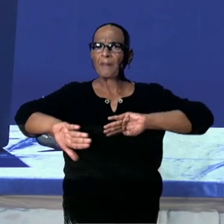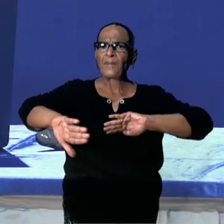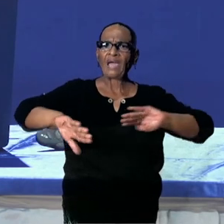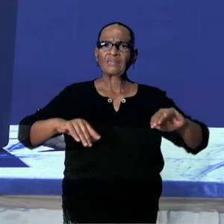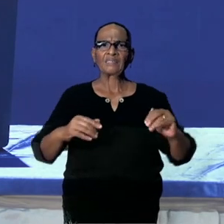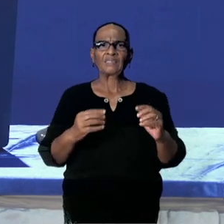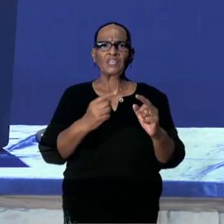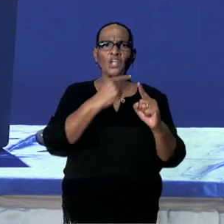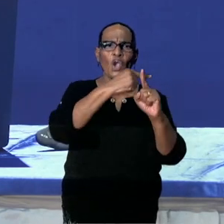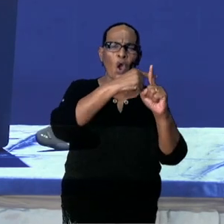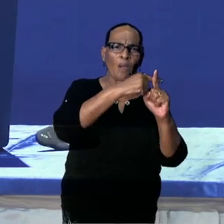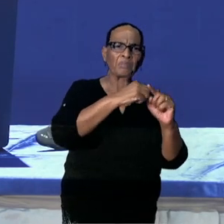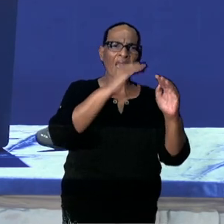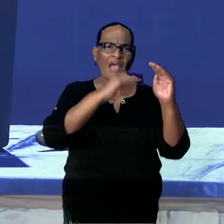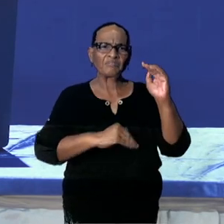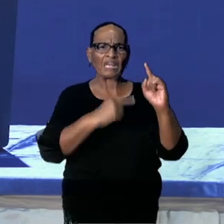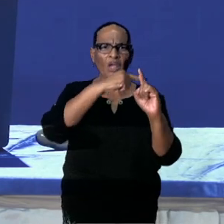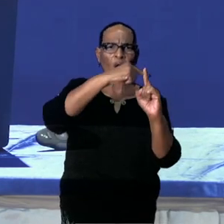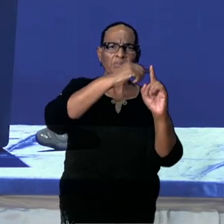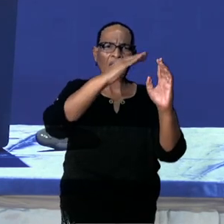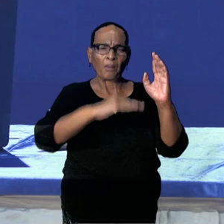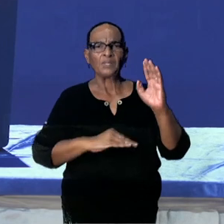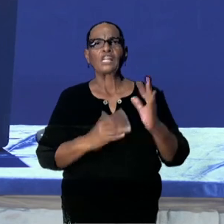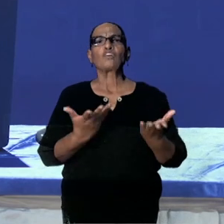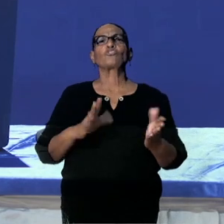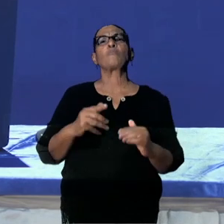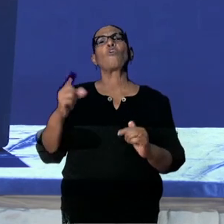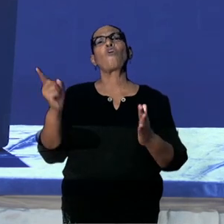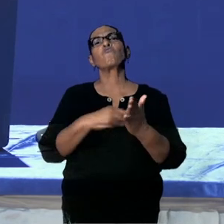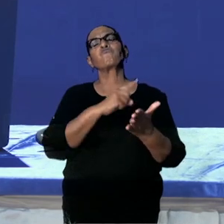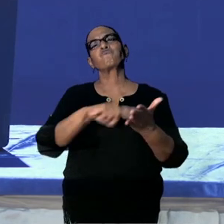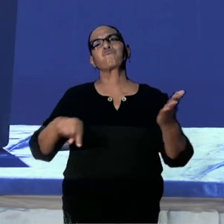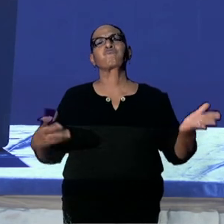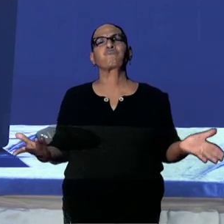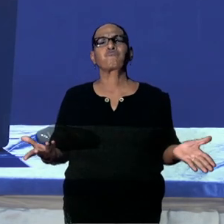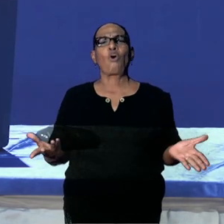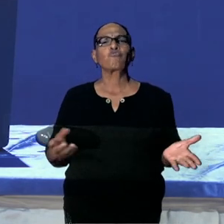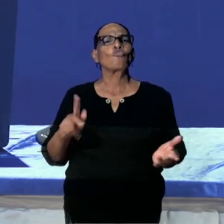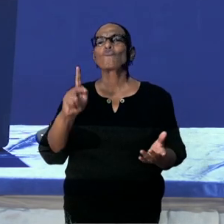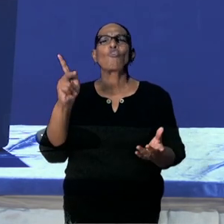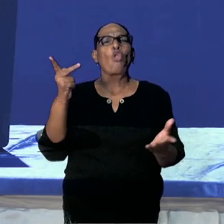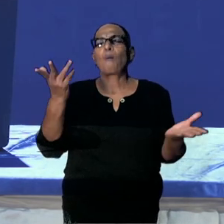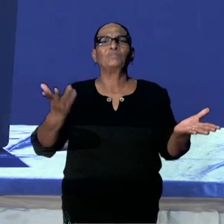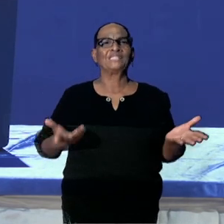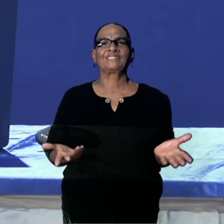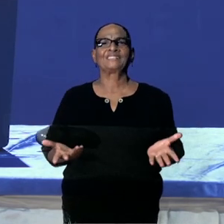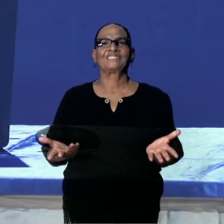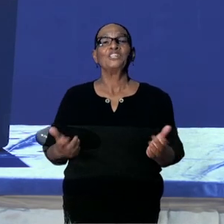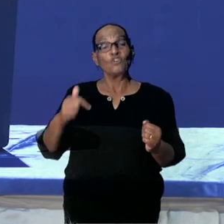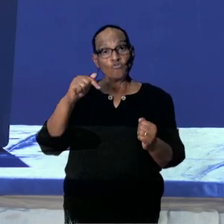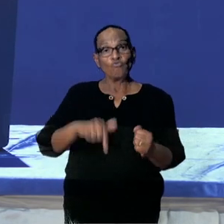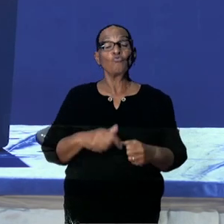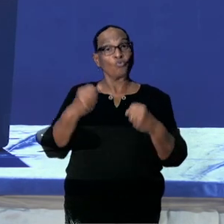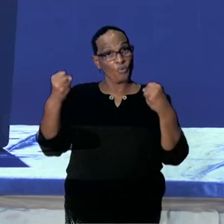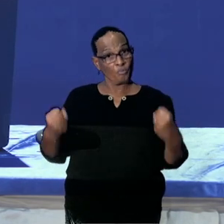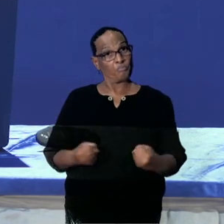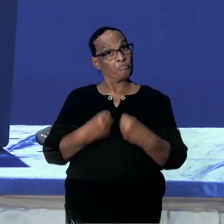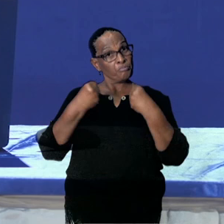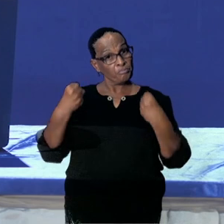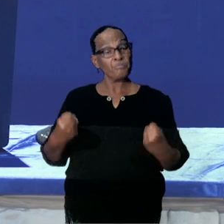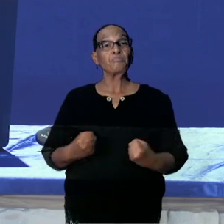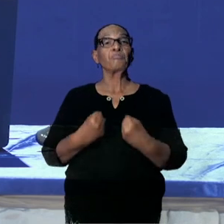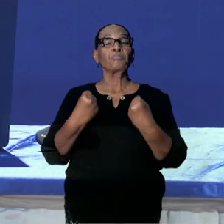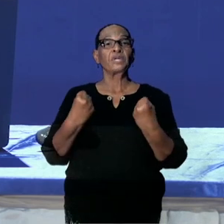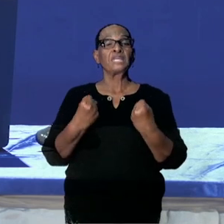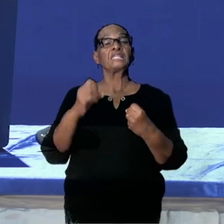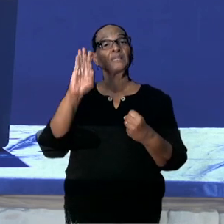optellen, aftrekken en op een gegeven moment ging dat fout. Waardoor het aantal eigenlijk niet goed werd bijgehouden. We zijn nu bezig. We zijn bezig. We gaan ook kijken